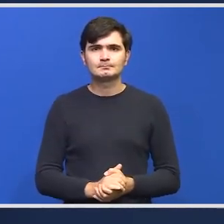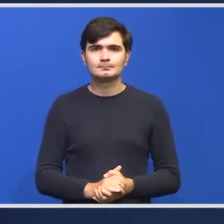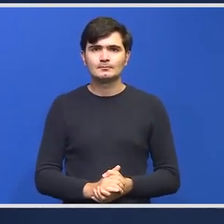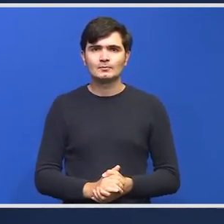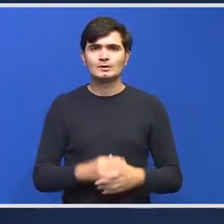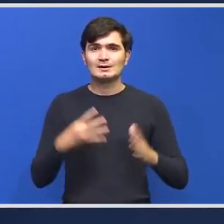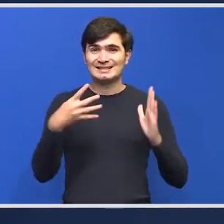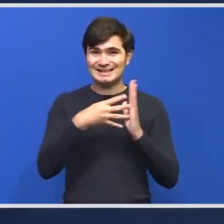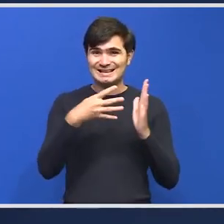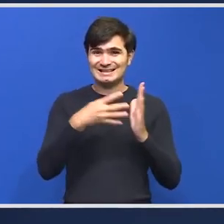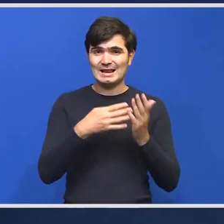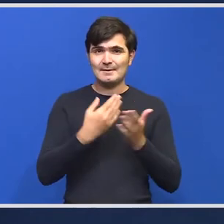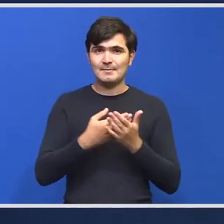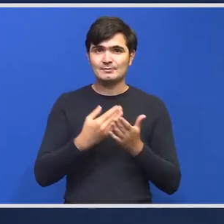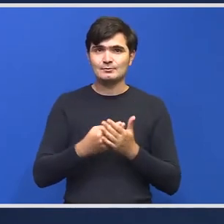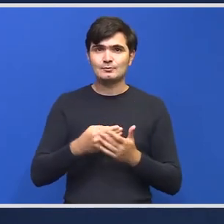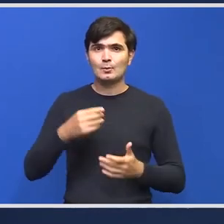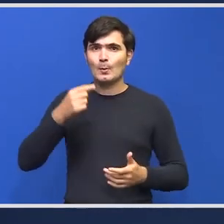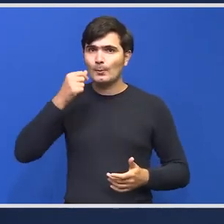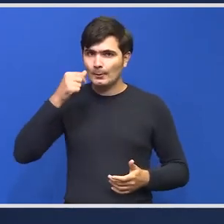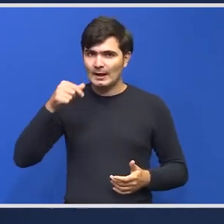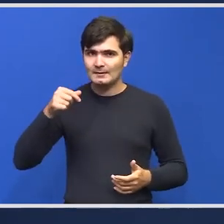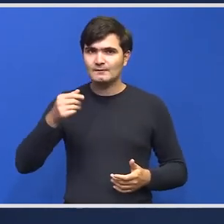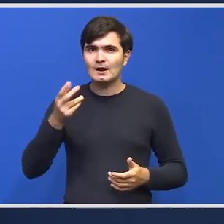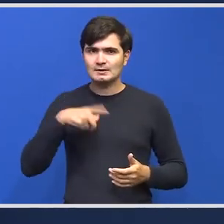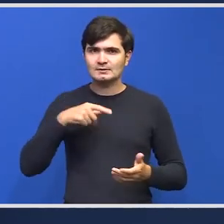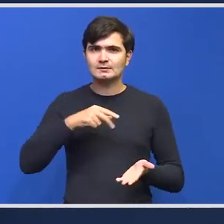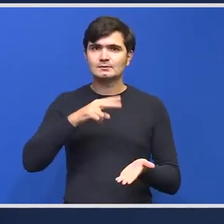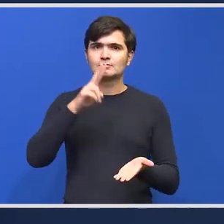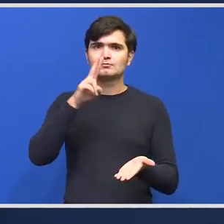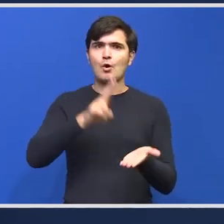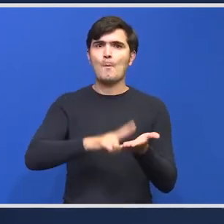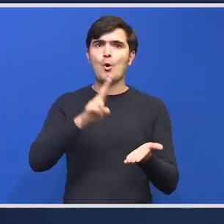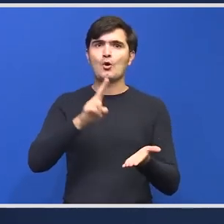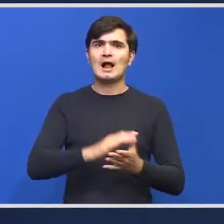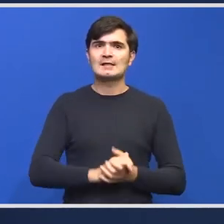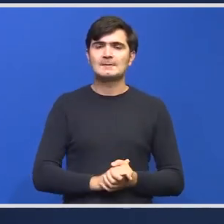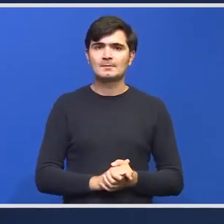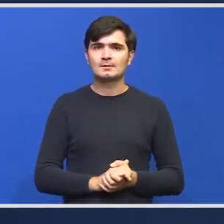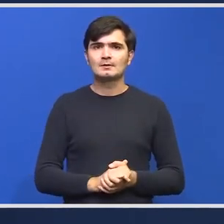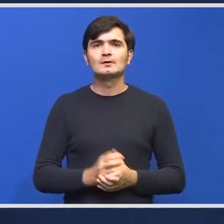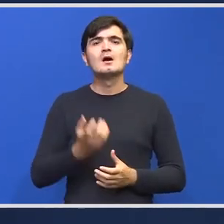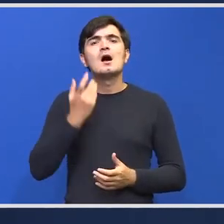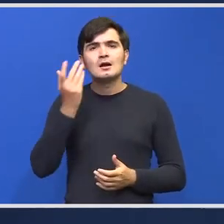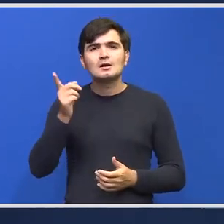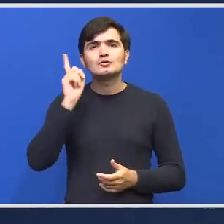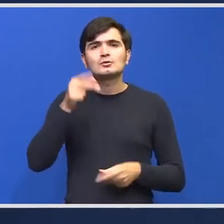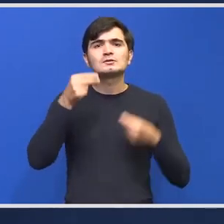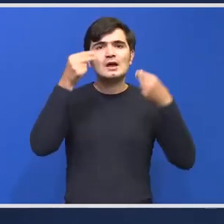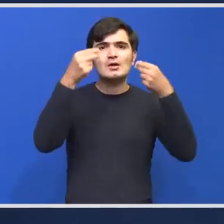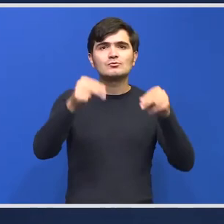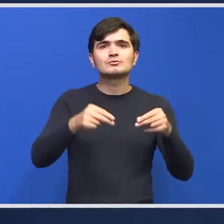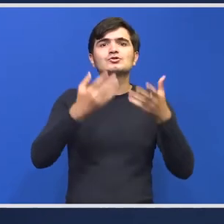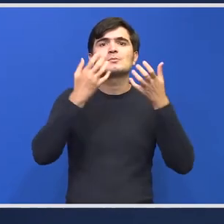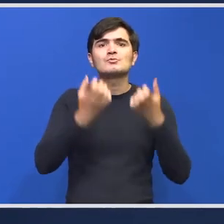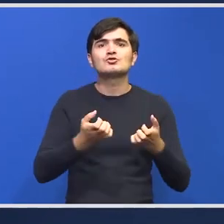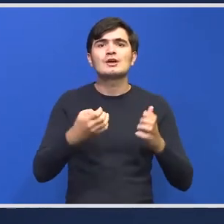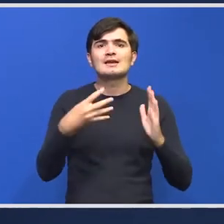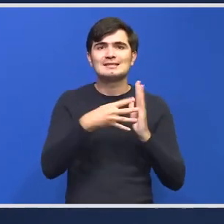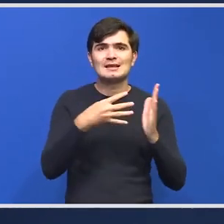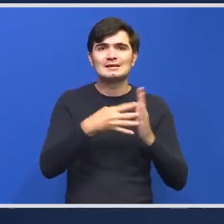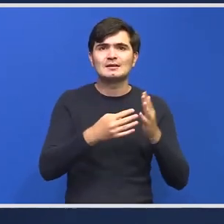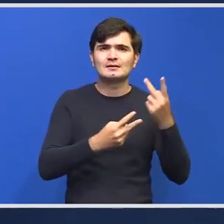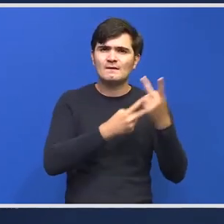omologate testele privind saliva dacă au fost omologate în momentul în care se va anunța ce teste se vor folosi